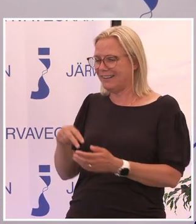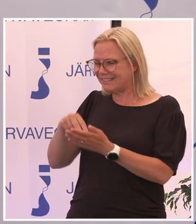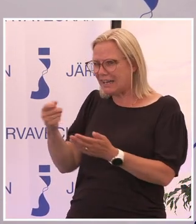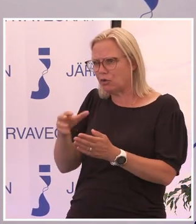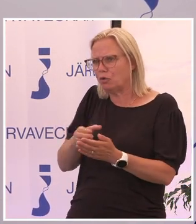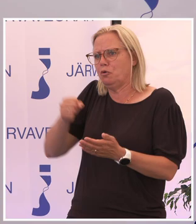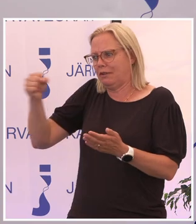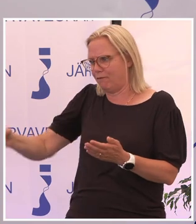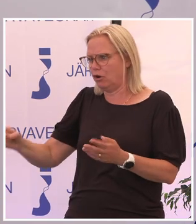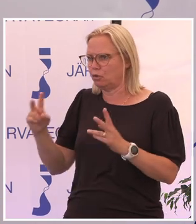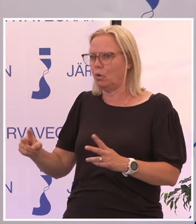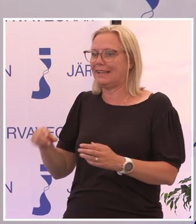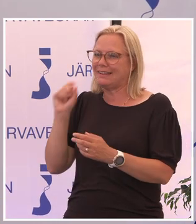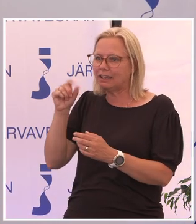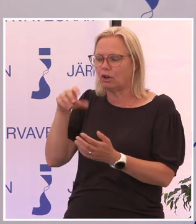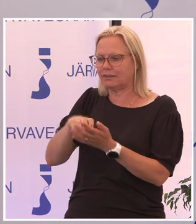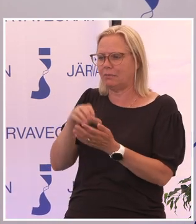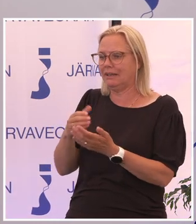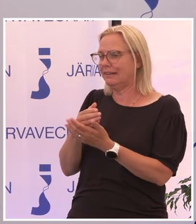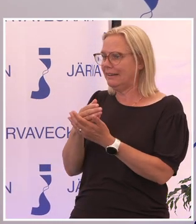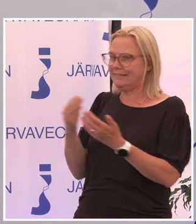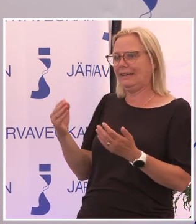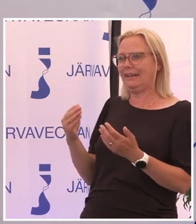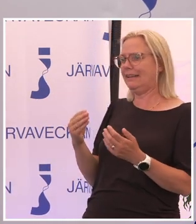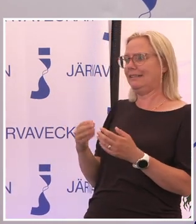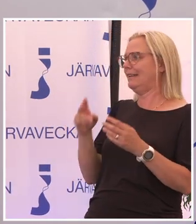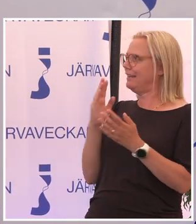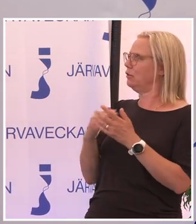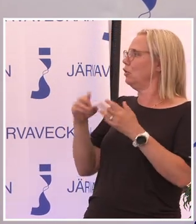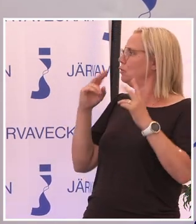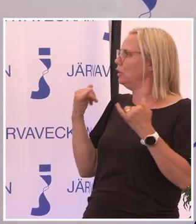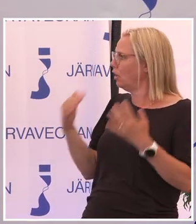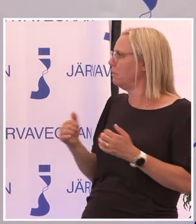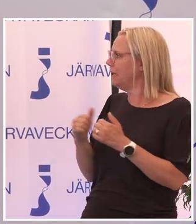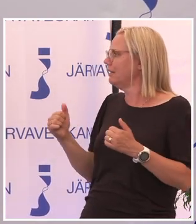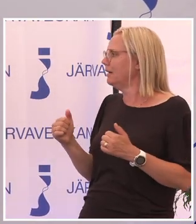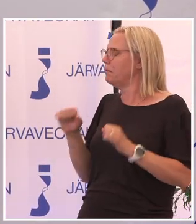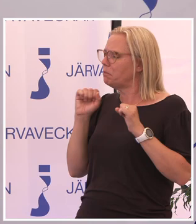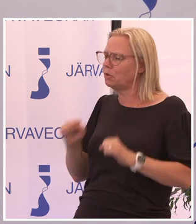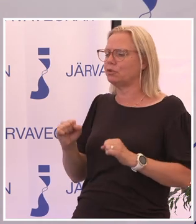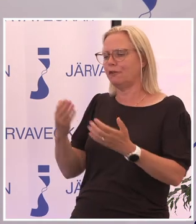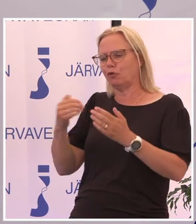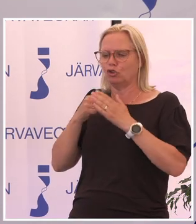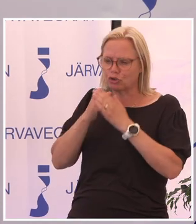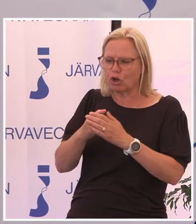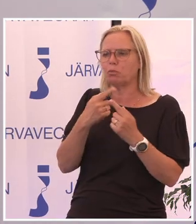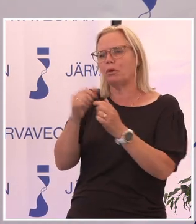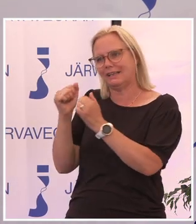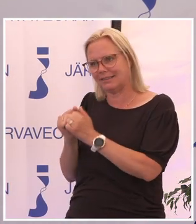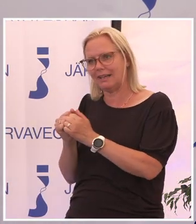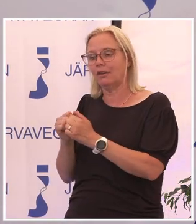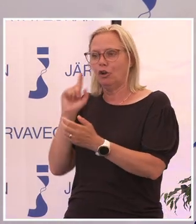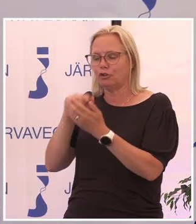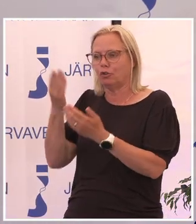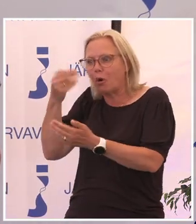det digitala samhället är ingen option i idag skulle jag säga. Sen behöver man måste man få stödet på olika sätt för att kunna